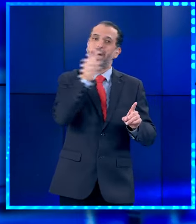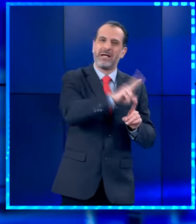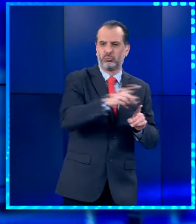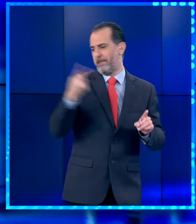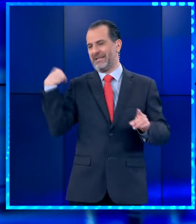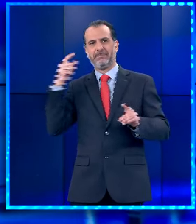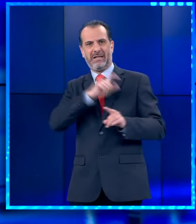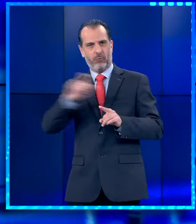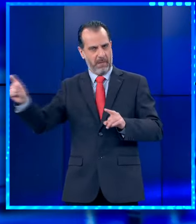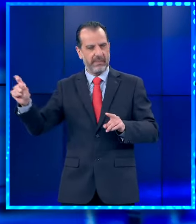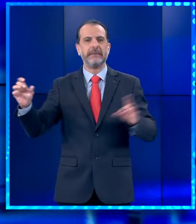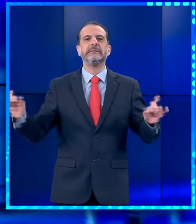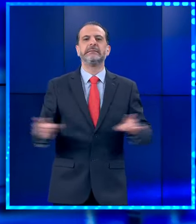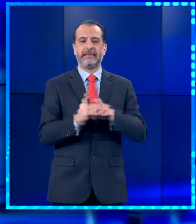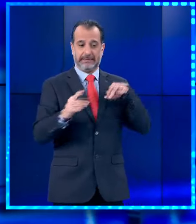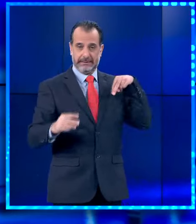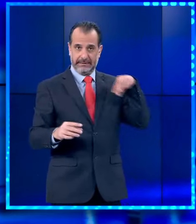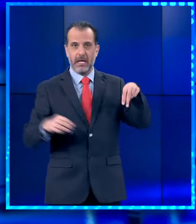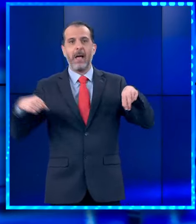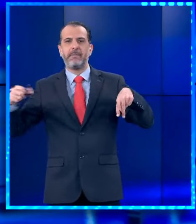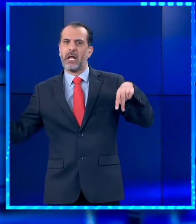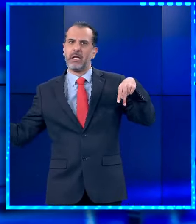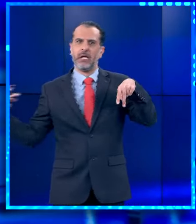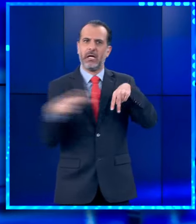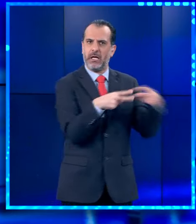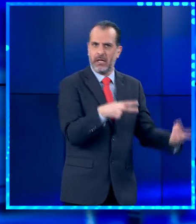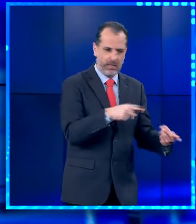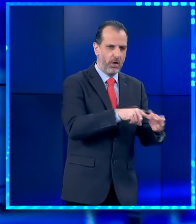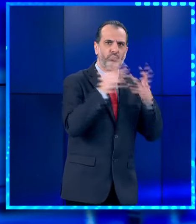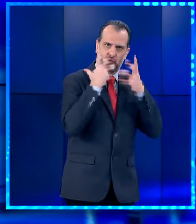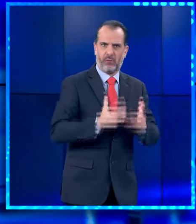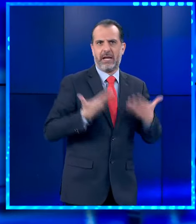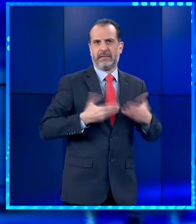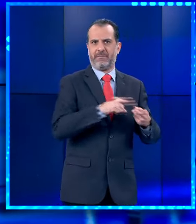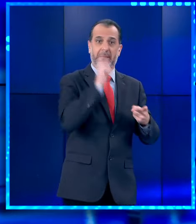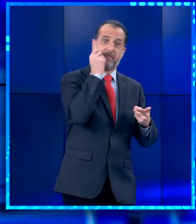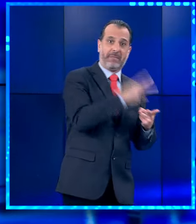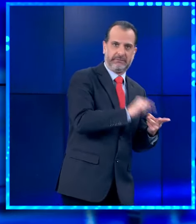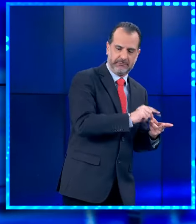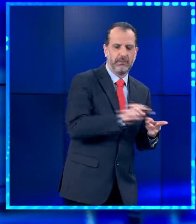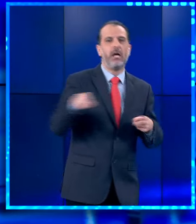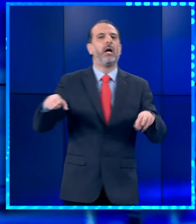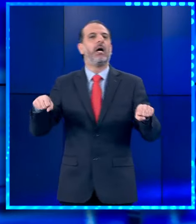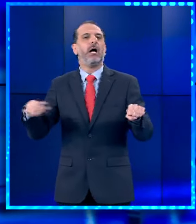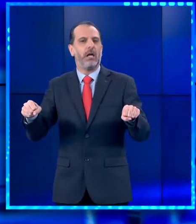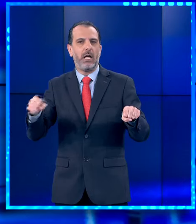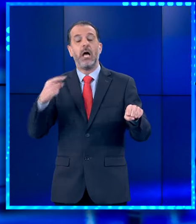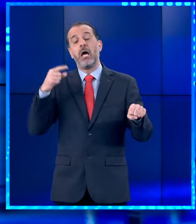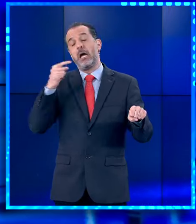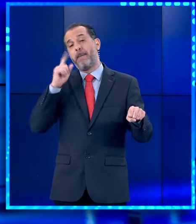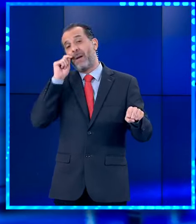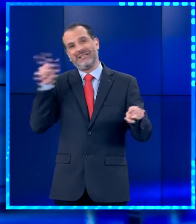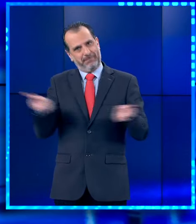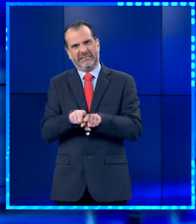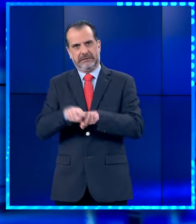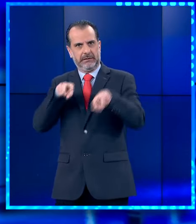τροχαίο ατύχημα που είχε στο Ηράκλειο. Όπως προκύπτει από τα νέα στοιχεία, το δίκυκλο που τον χτύπησε, το οδηγούσε ο ανήλικος γιος με τον